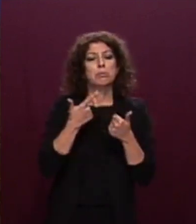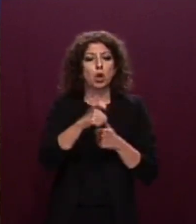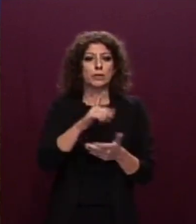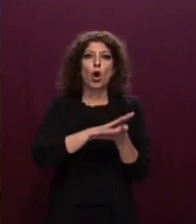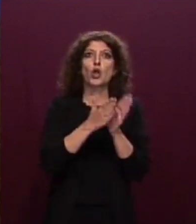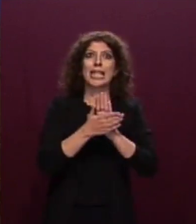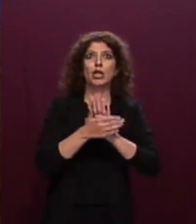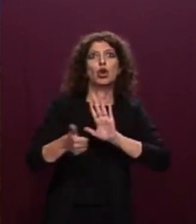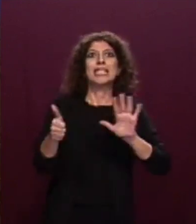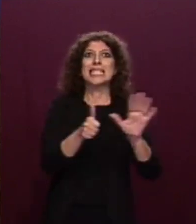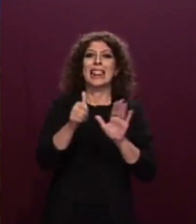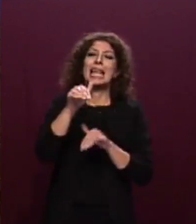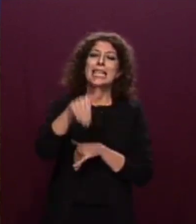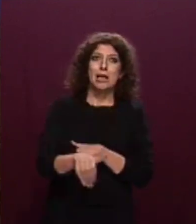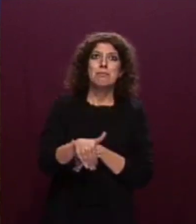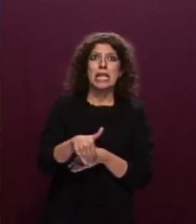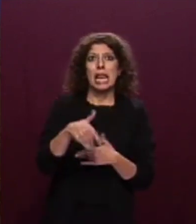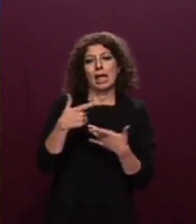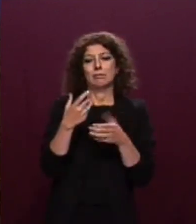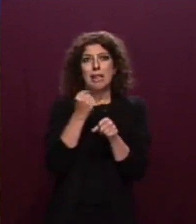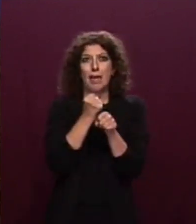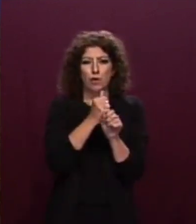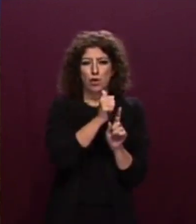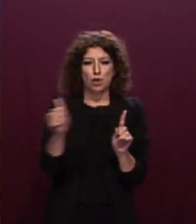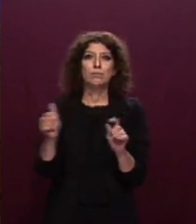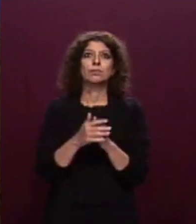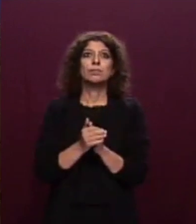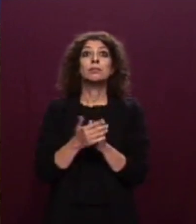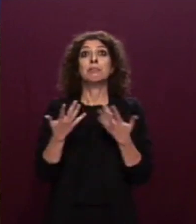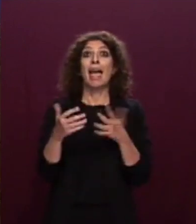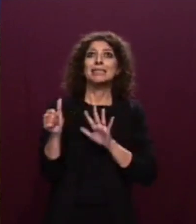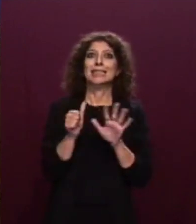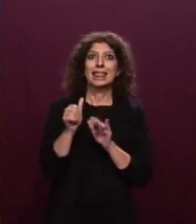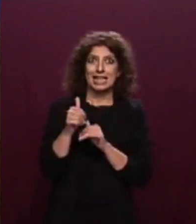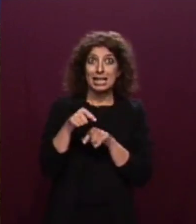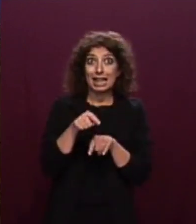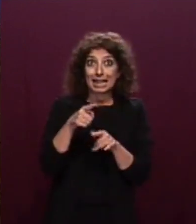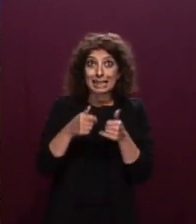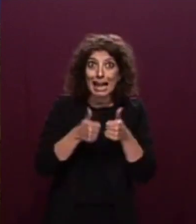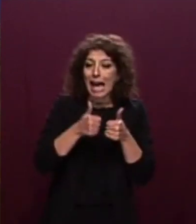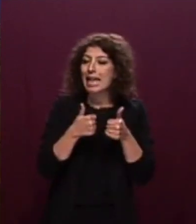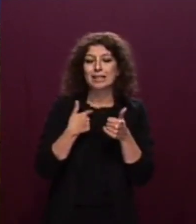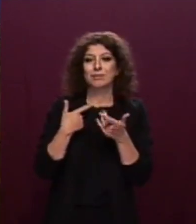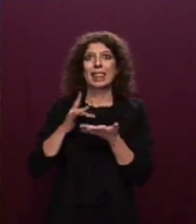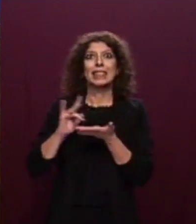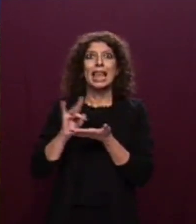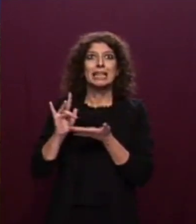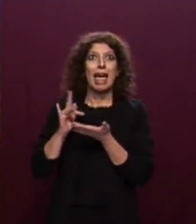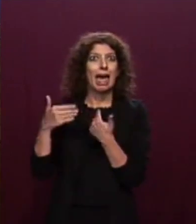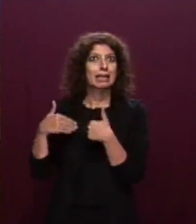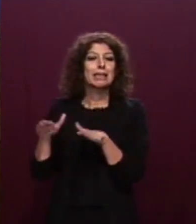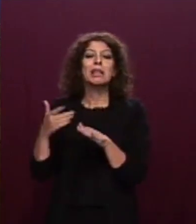.000 posti, ma poiché ben 76 gare sono andate deserte, i posti messi a contratto sono stati soltanto